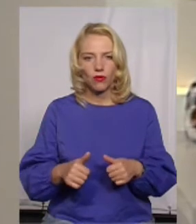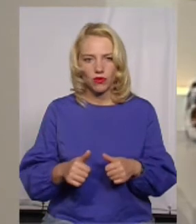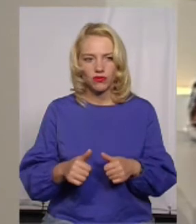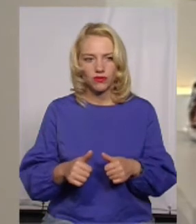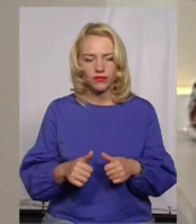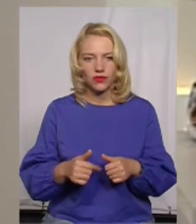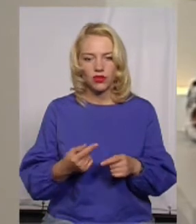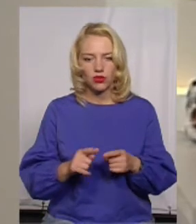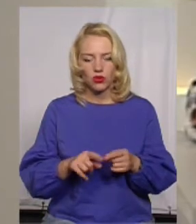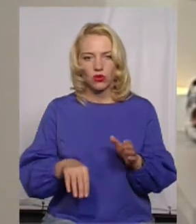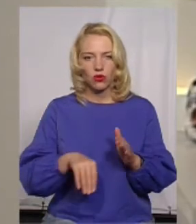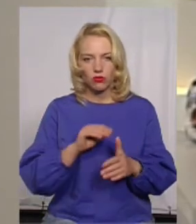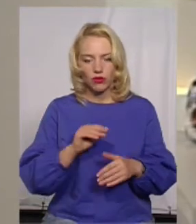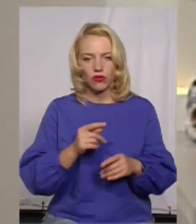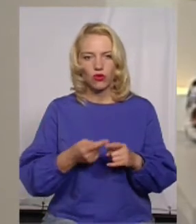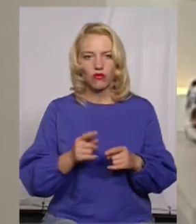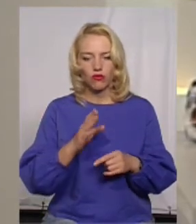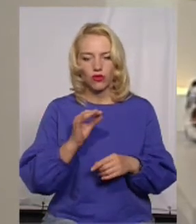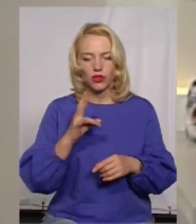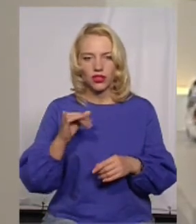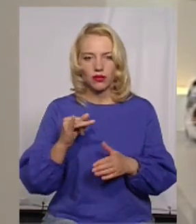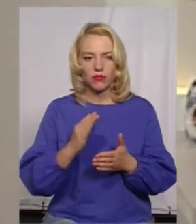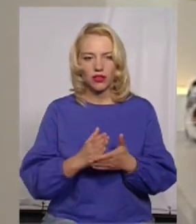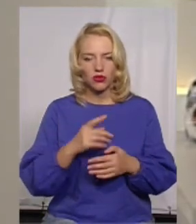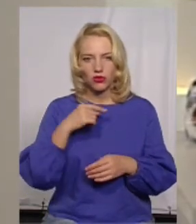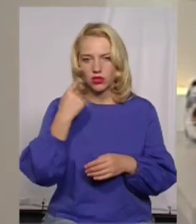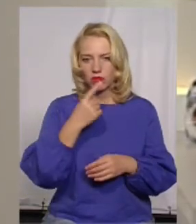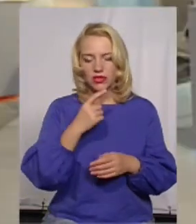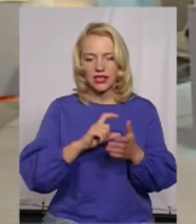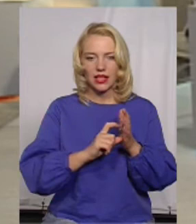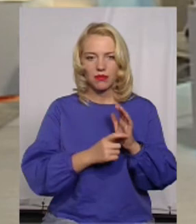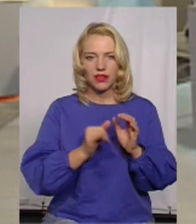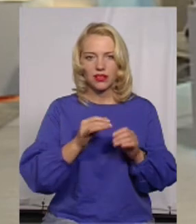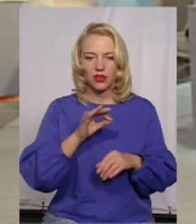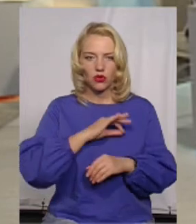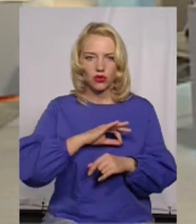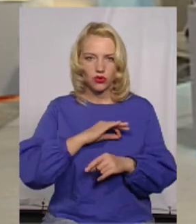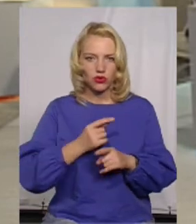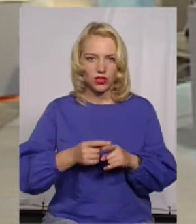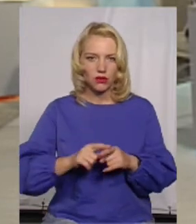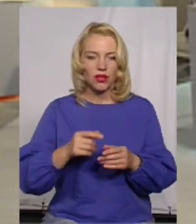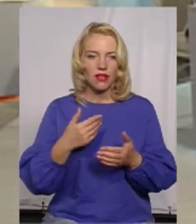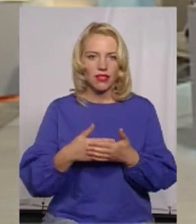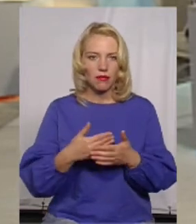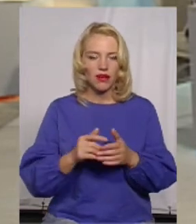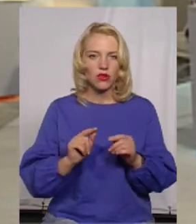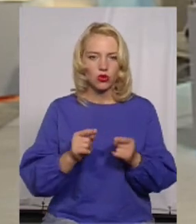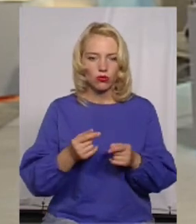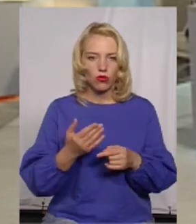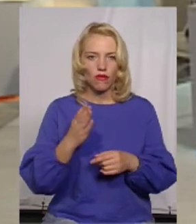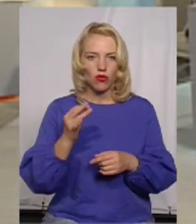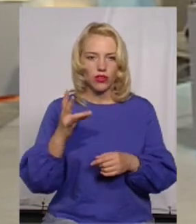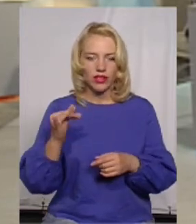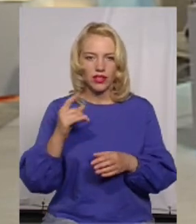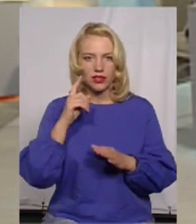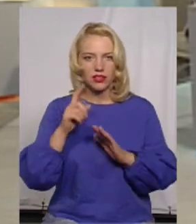оцю купівлю, вони мають особисті кабінети, ними користуються. Напевно, тому вони і